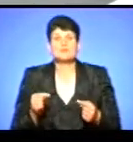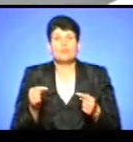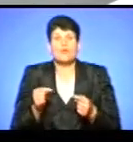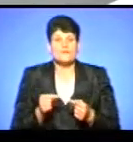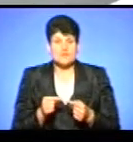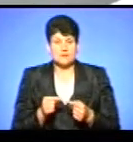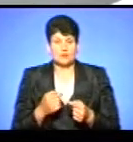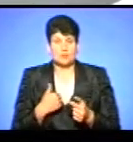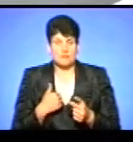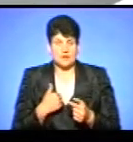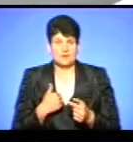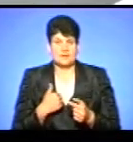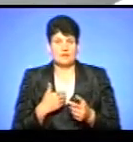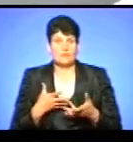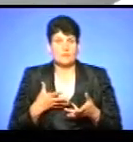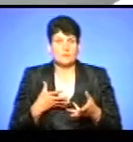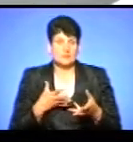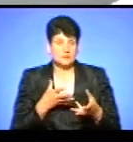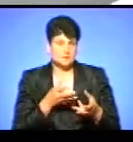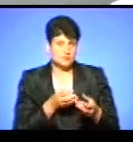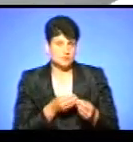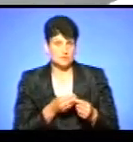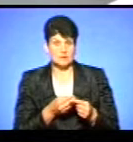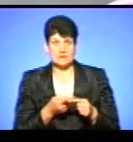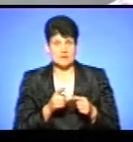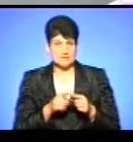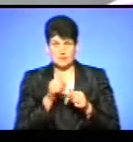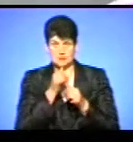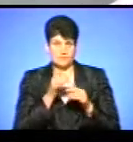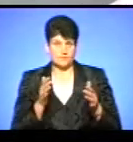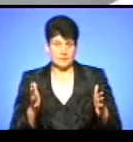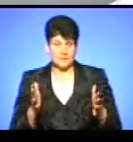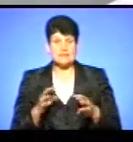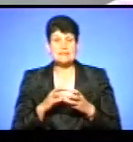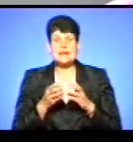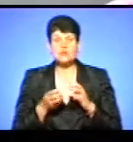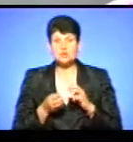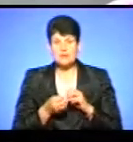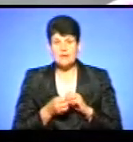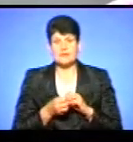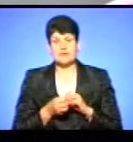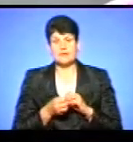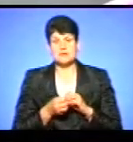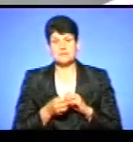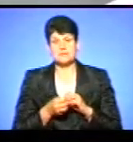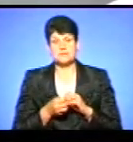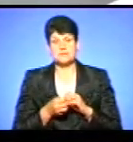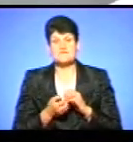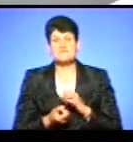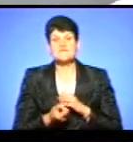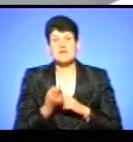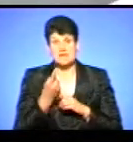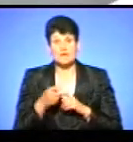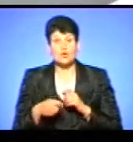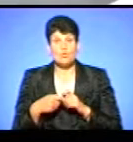ми запобігти такій ситуації не маємо можливості. Звичайно, за результатами виявленого